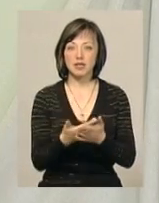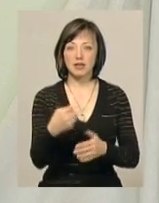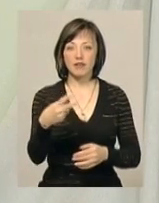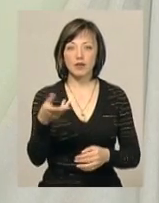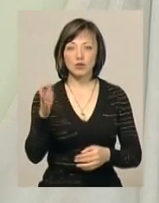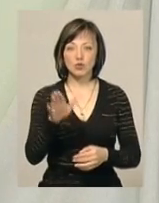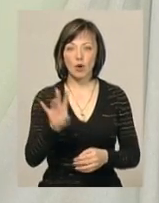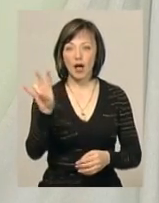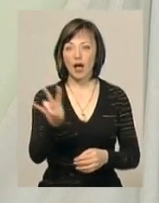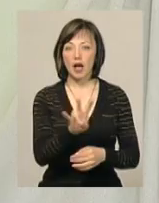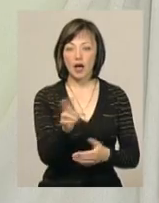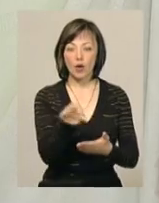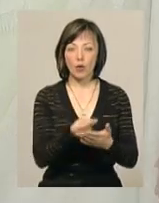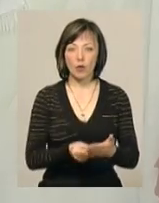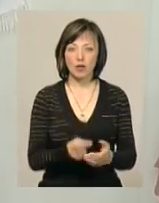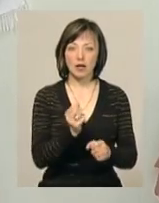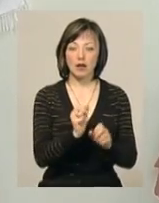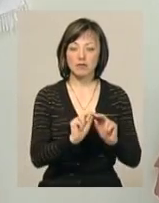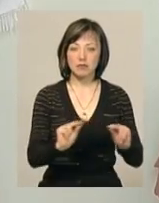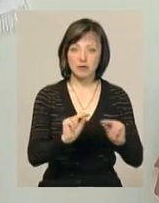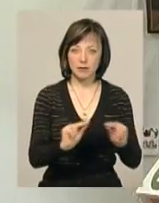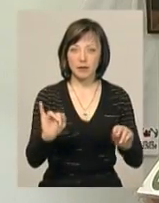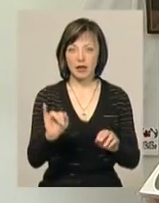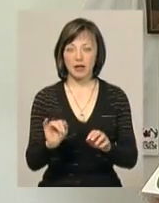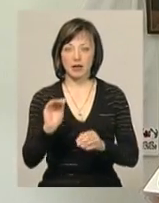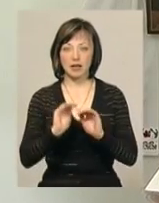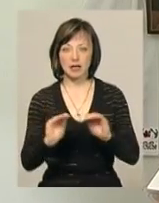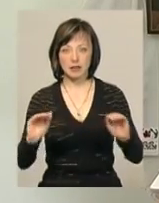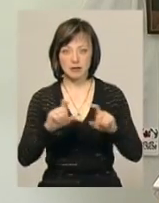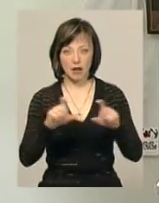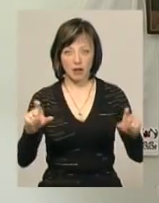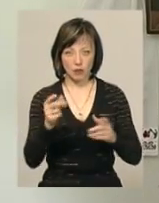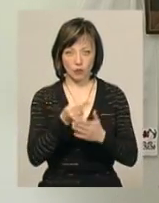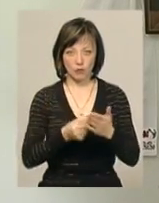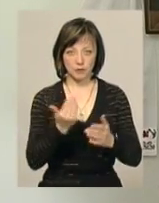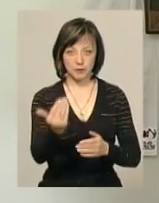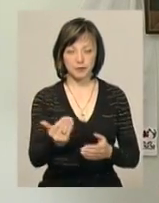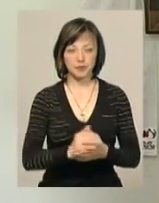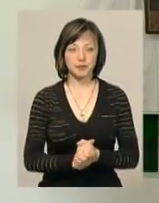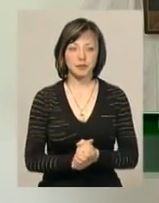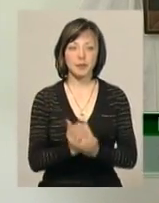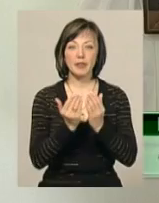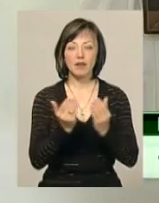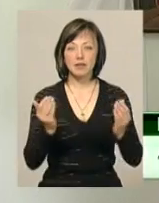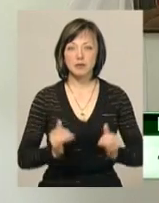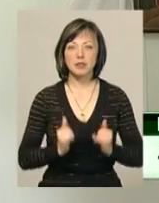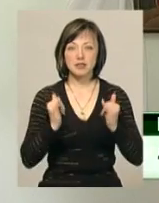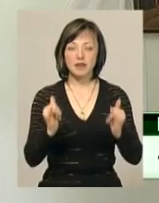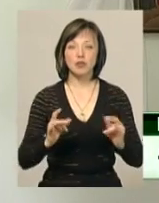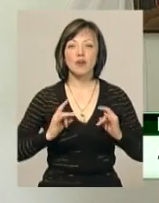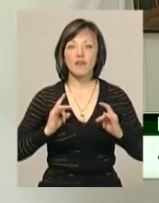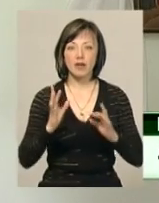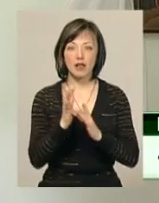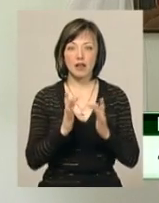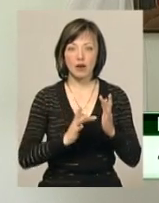ікон. Це роботи учнів і викладачів закладу. Виставку дійсно ми присвячуємо великодню. Якраз,